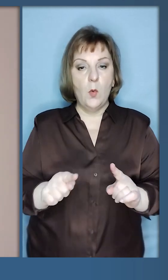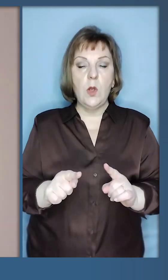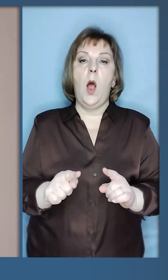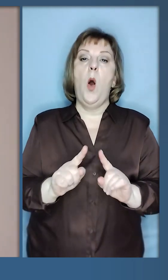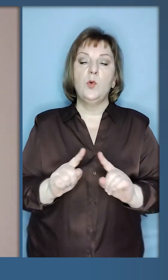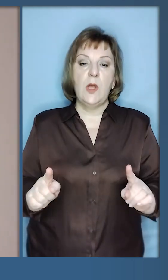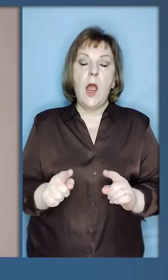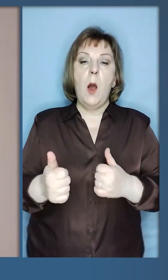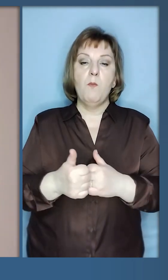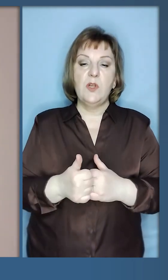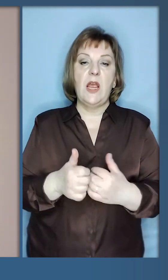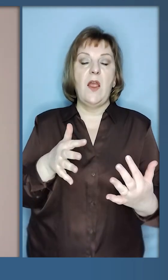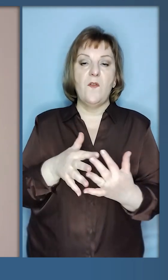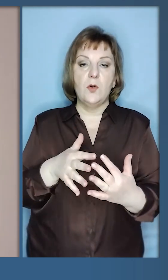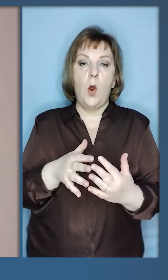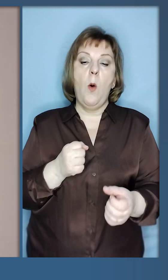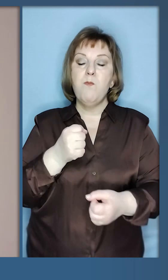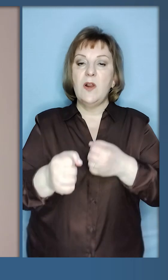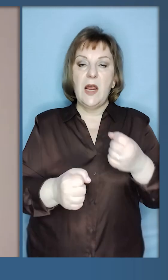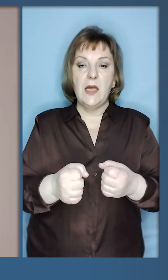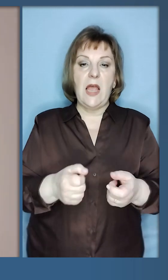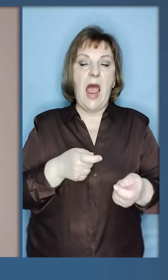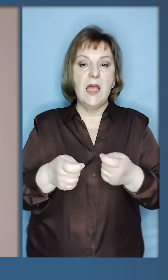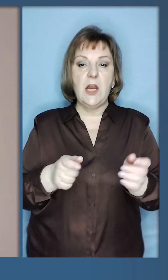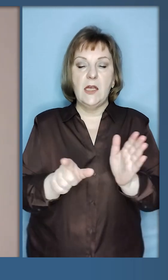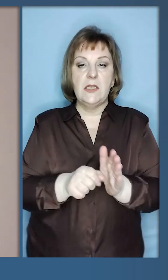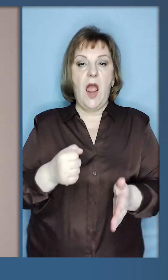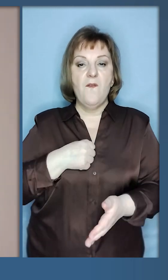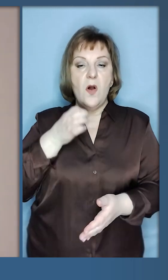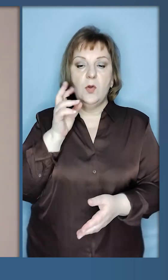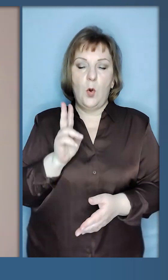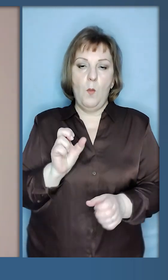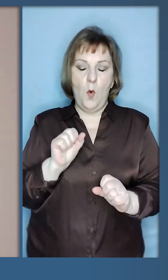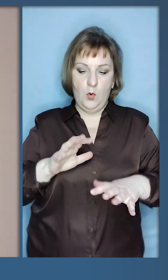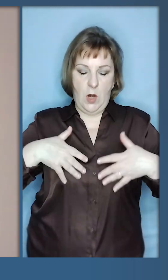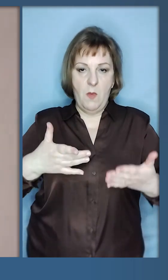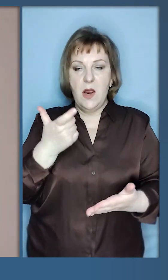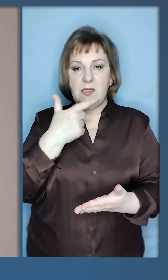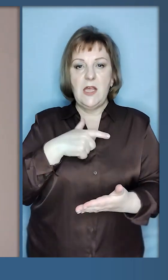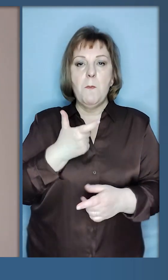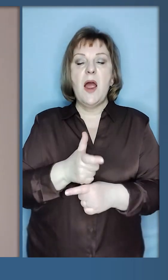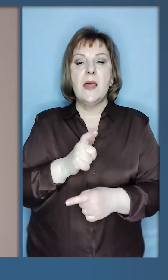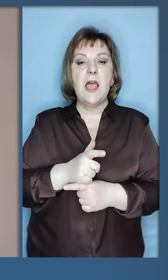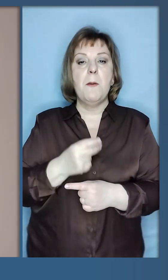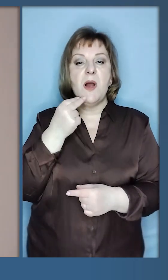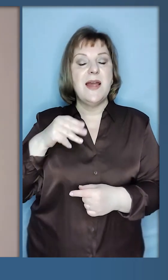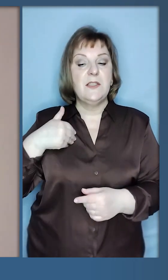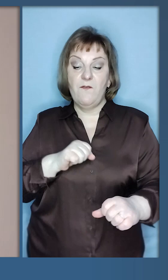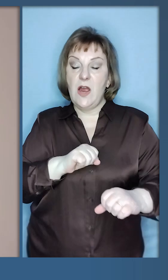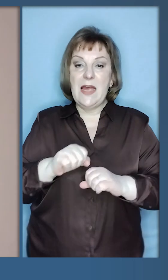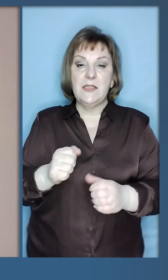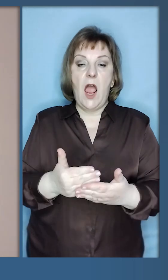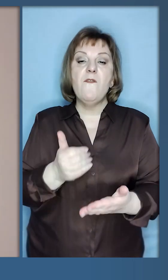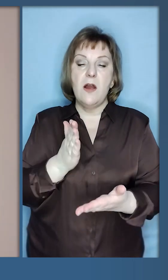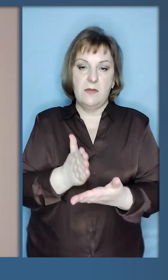та при фронтових. Призначаємо керівників з воєнним досвідом, тих, хто може проявити себе найбільш ефективно в